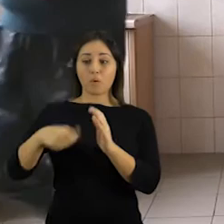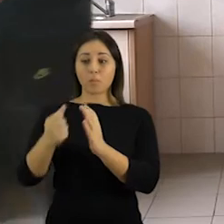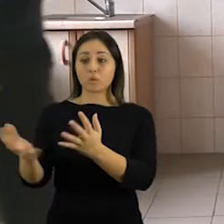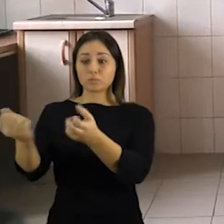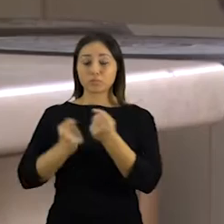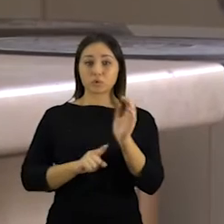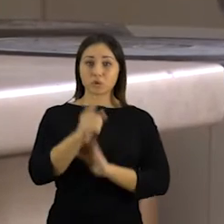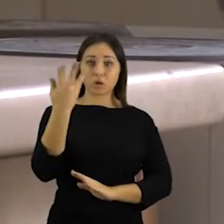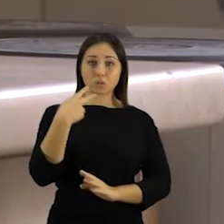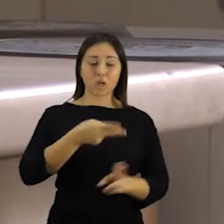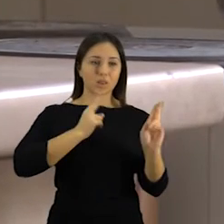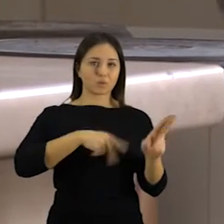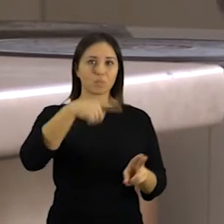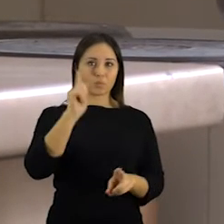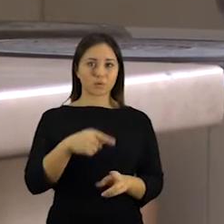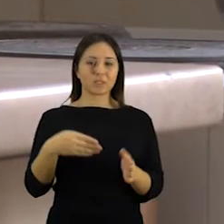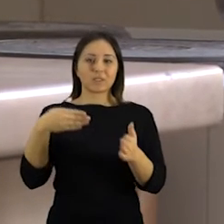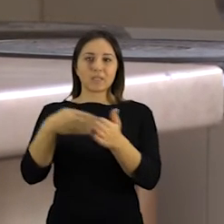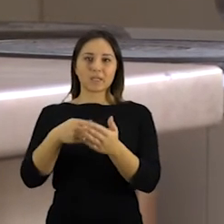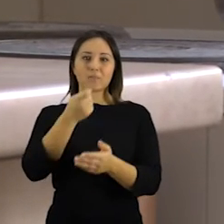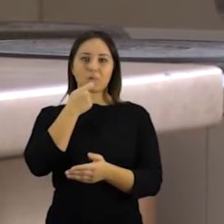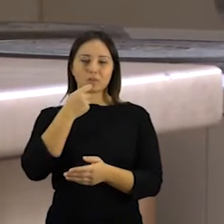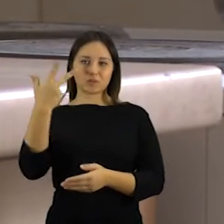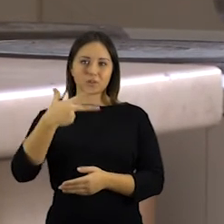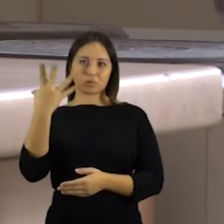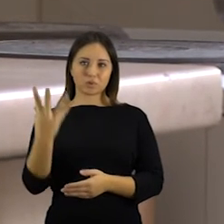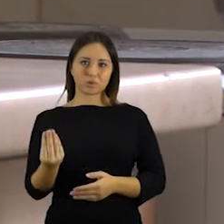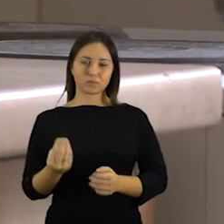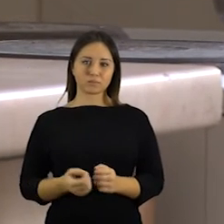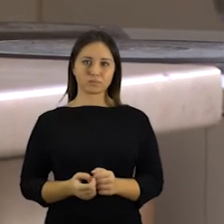nakvynės namai priimano lapkričio pirmos iki balandžio 30 dienos.